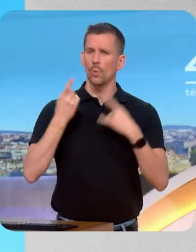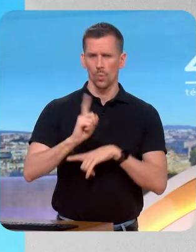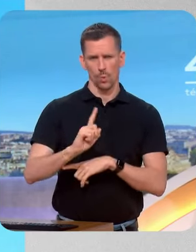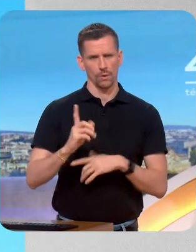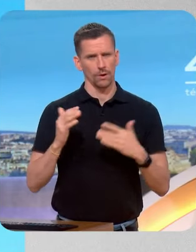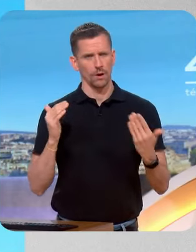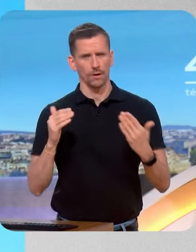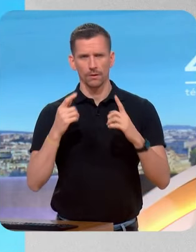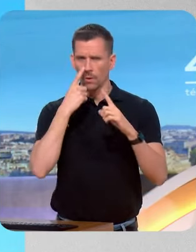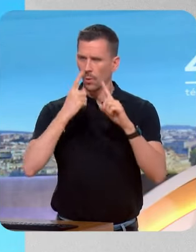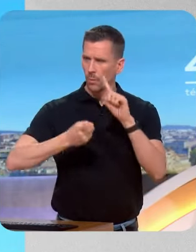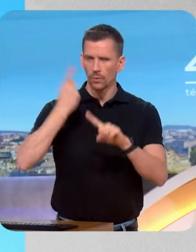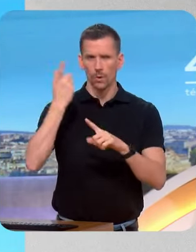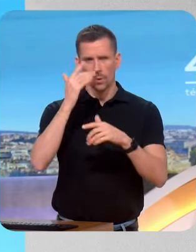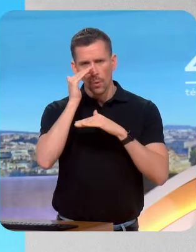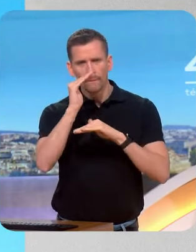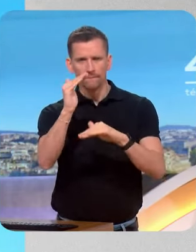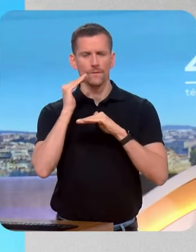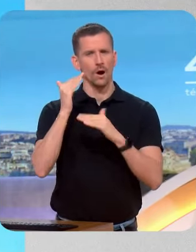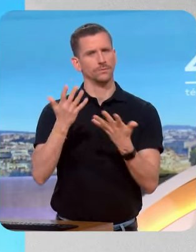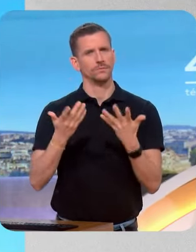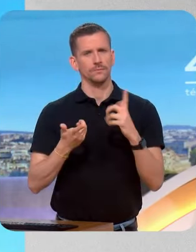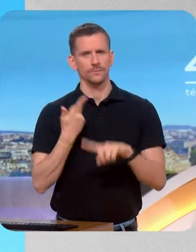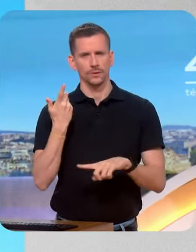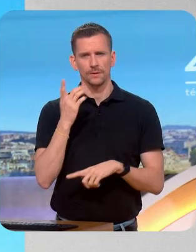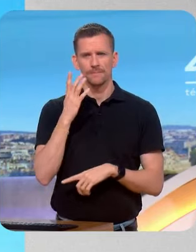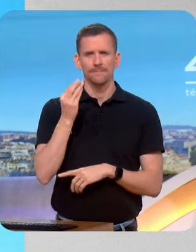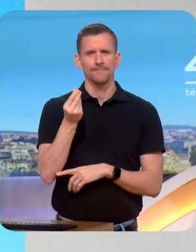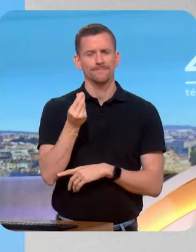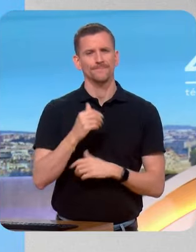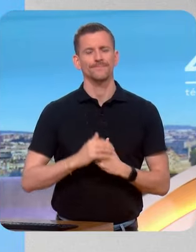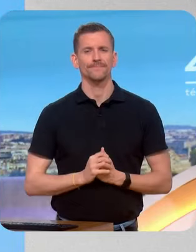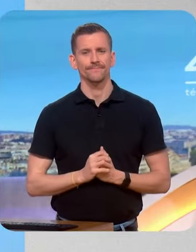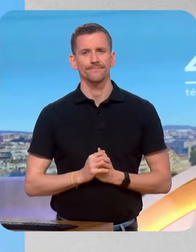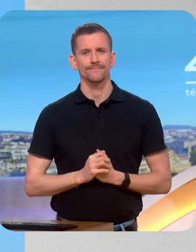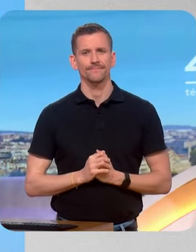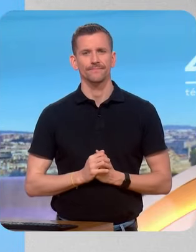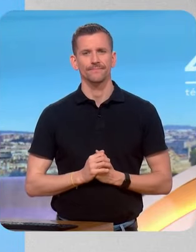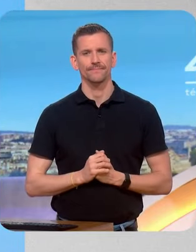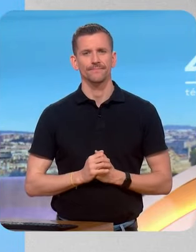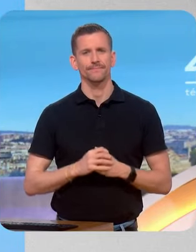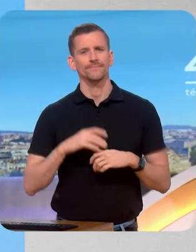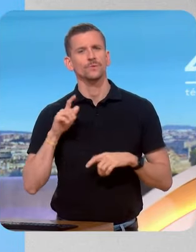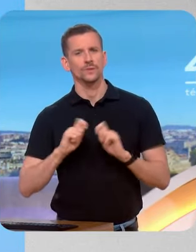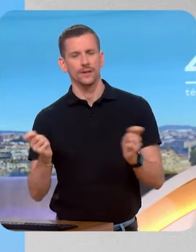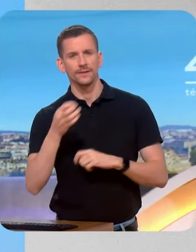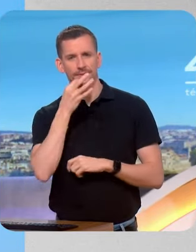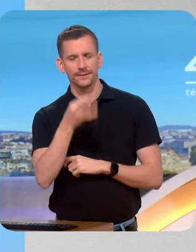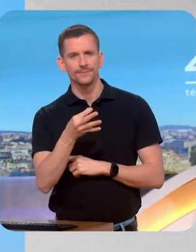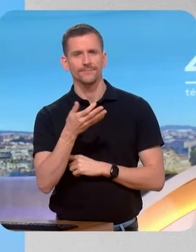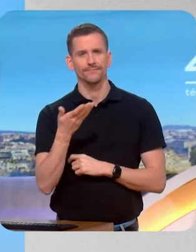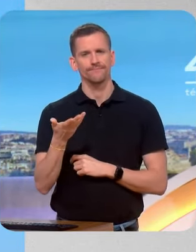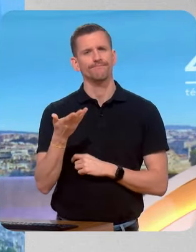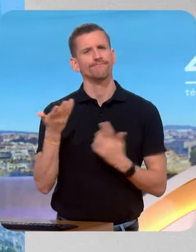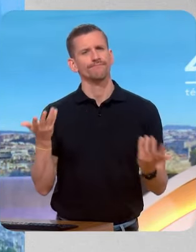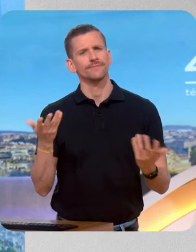confiance avec les Françaises et les Français, entre les Françaises et les Français et l'action politique. Mais néanmoins, c'est un constat un peu paradoxal,'est-à-dire vous critiquez